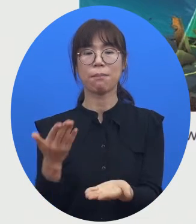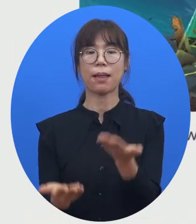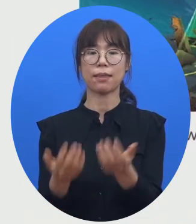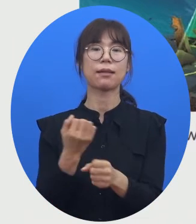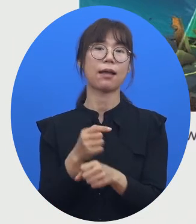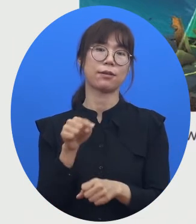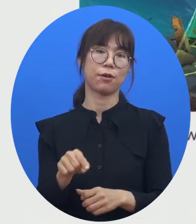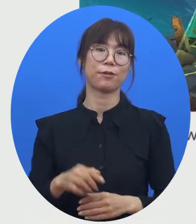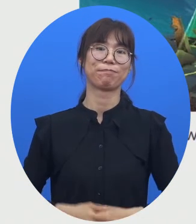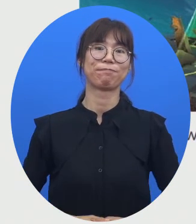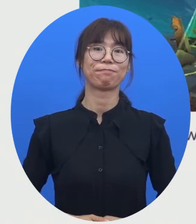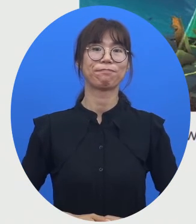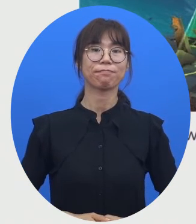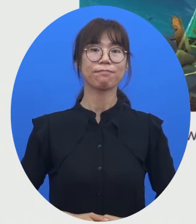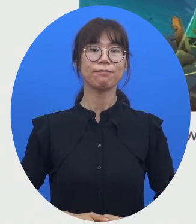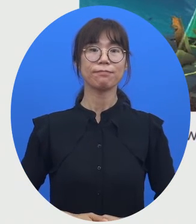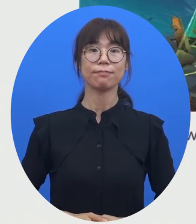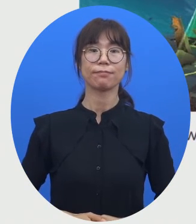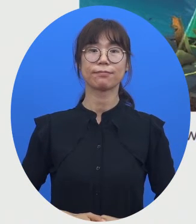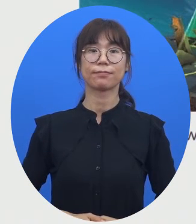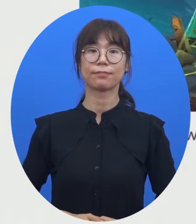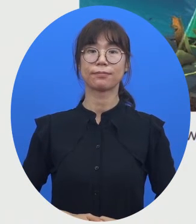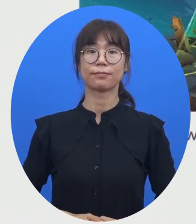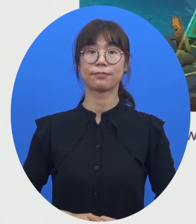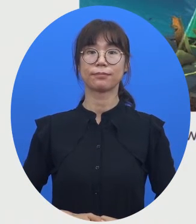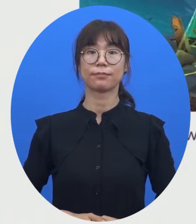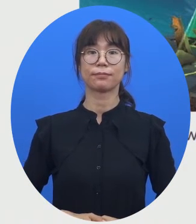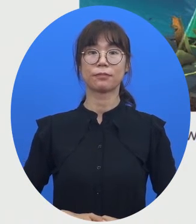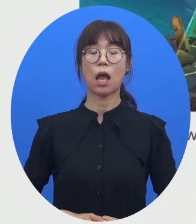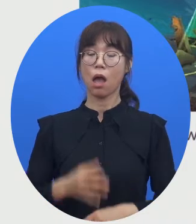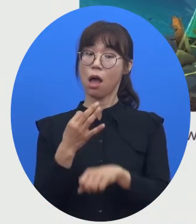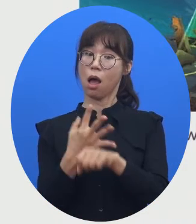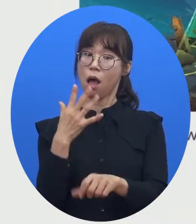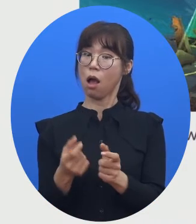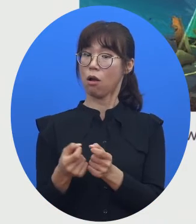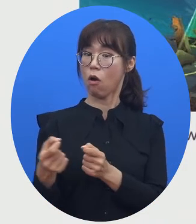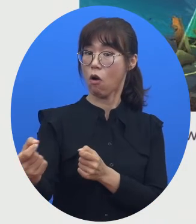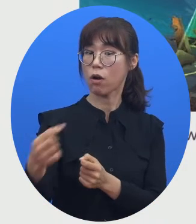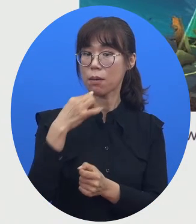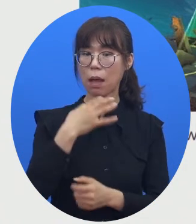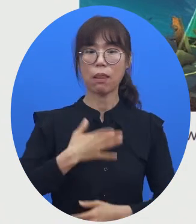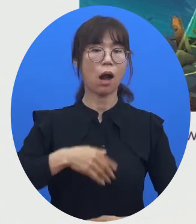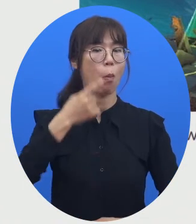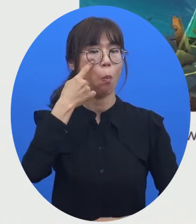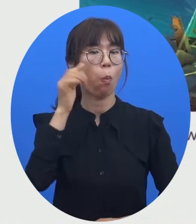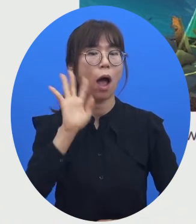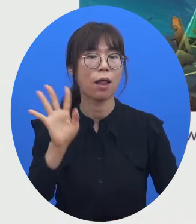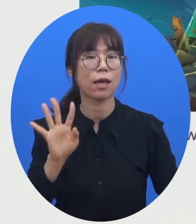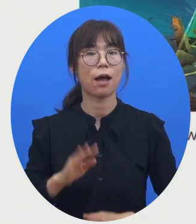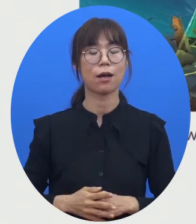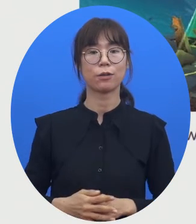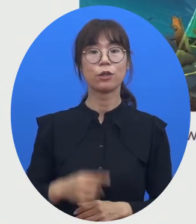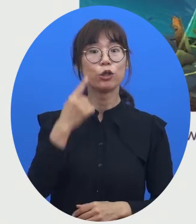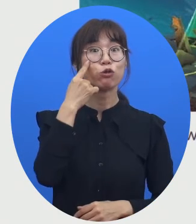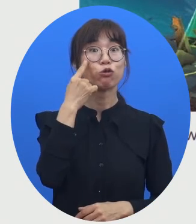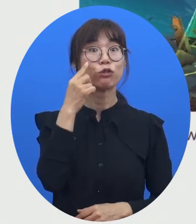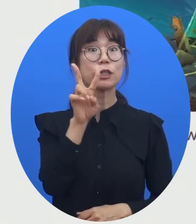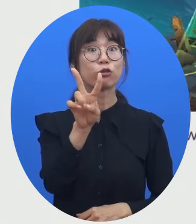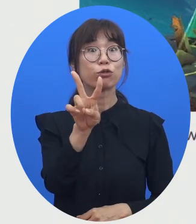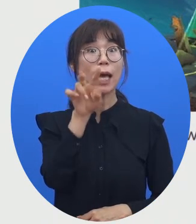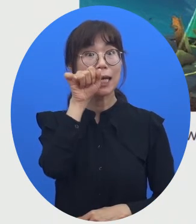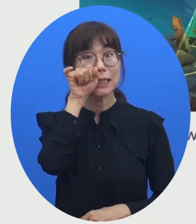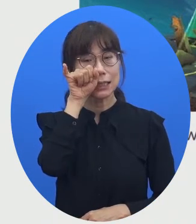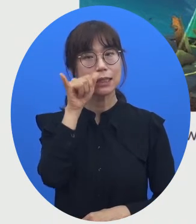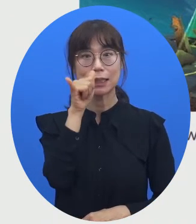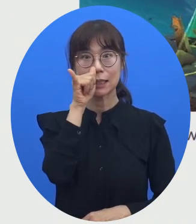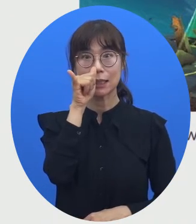판단한다는 것입니다. 그래서 우리가 단순히 거리만을 측정하는 게 아니고 여러분들 눈이 두 개가 있어서